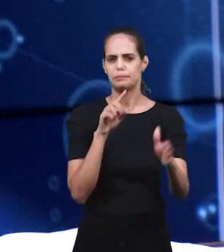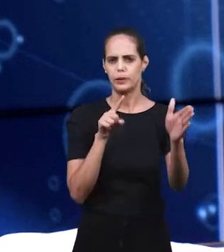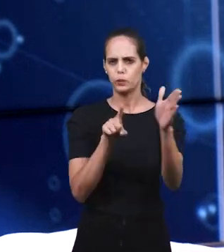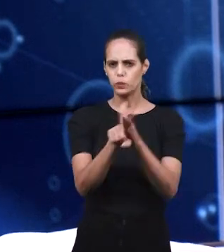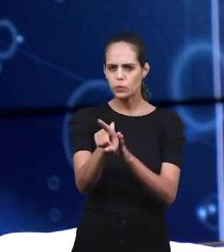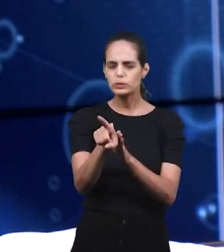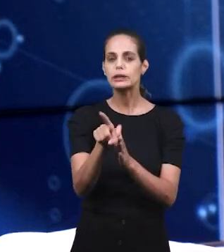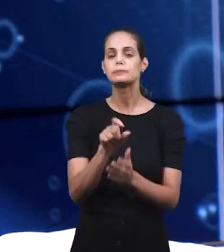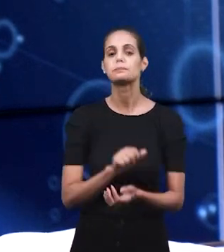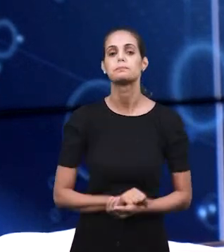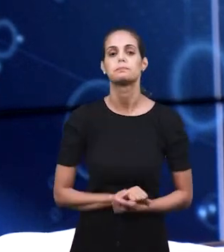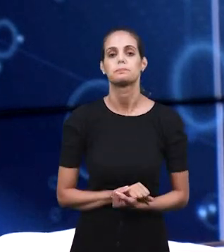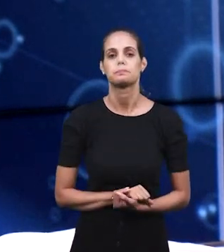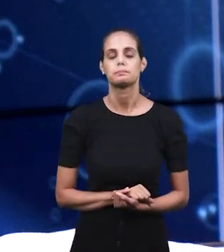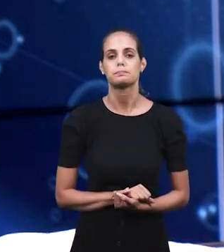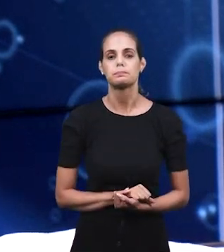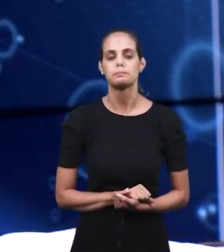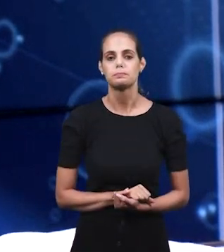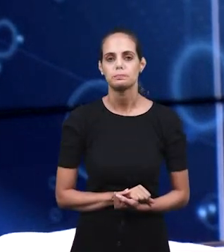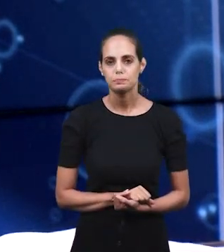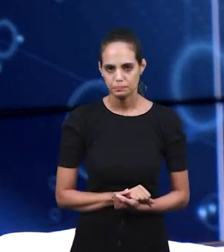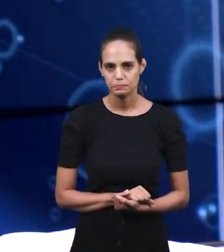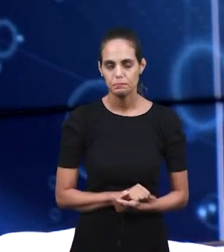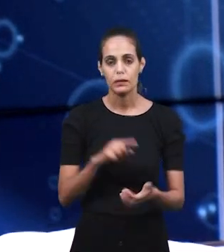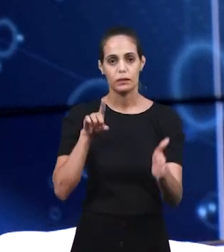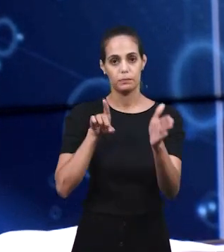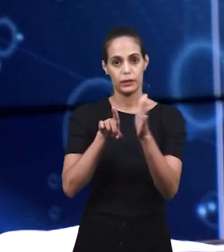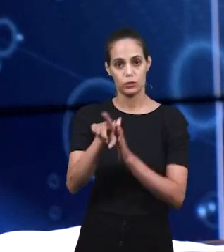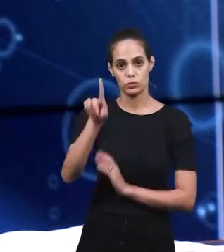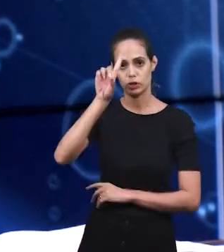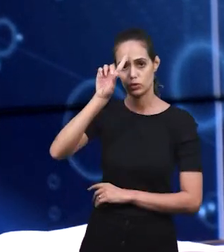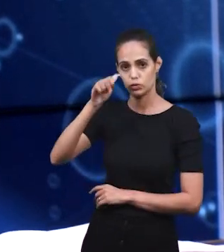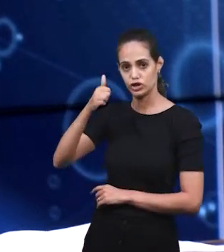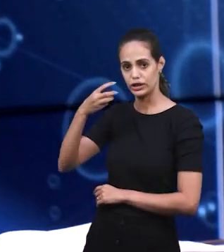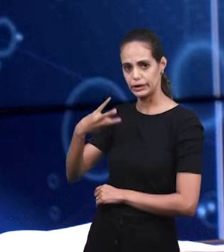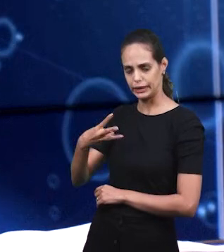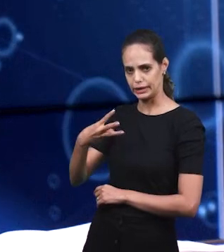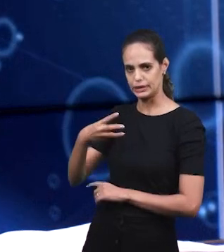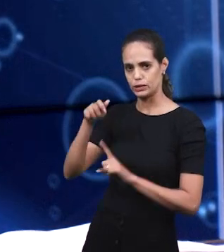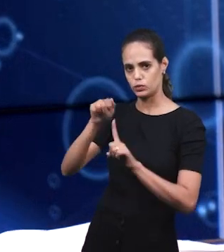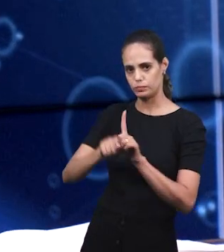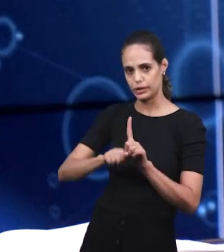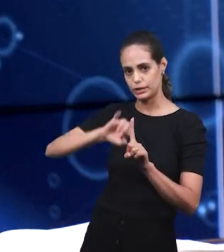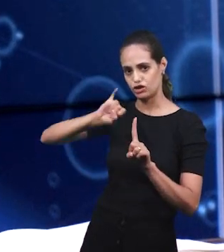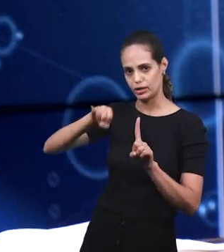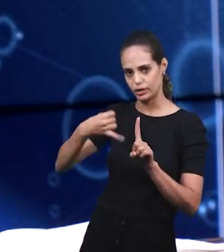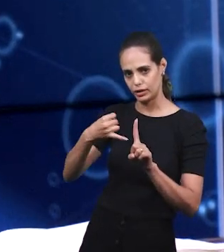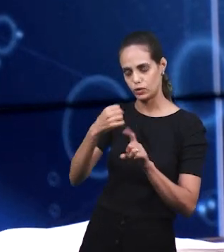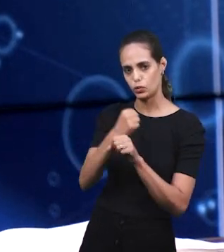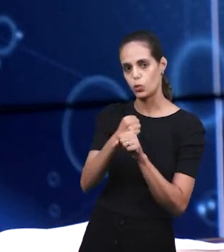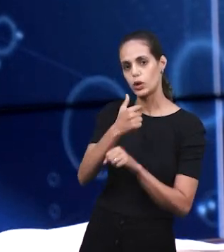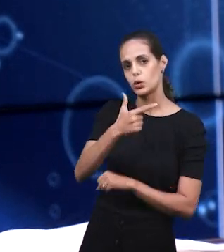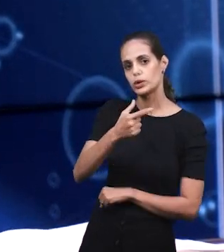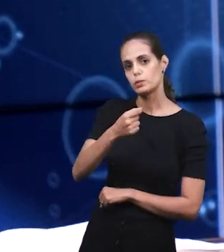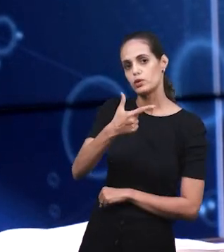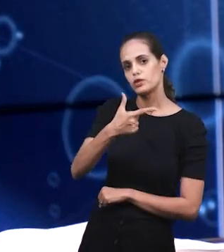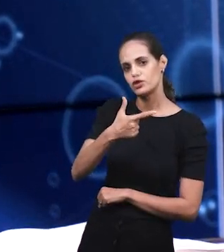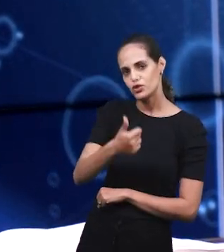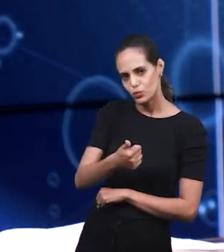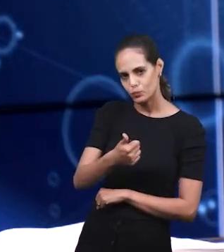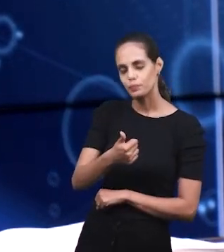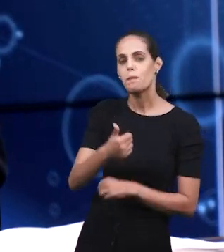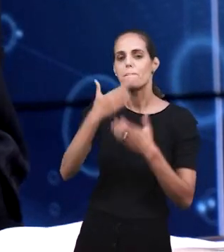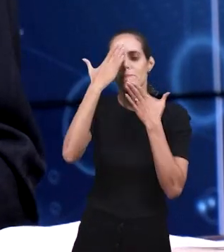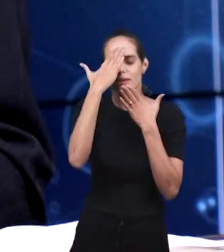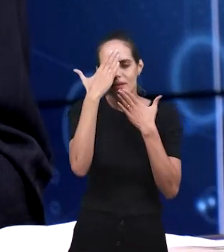ученикам. Очень интересный ответ нашей сестры, ответ на вопрос